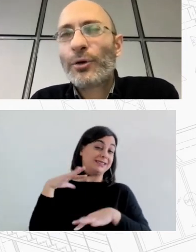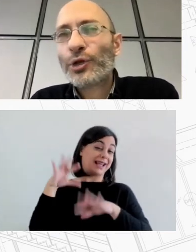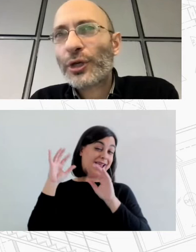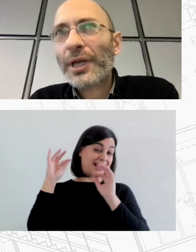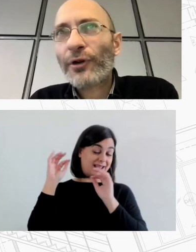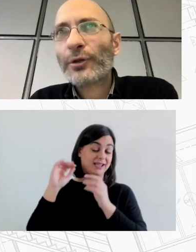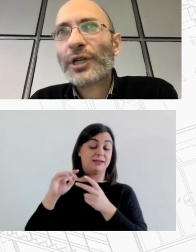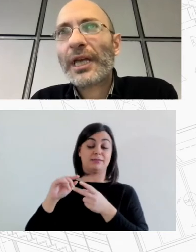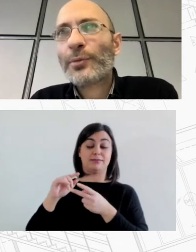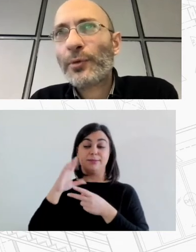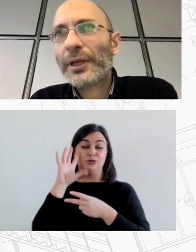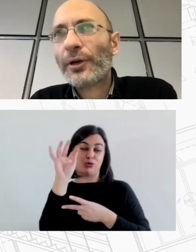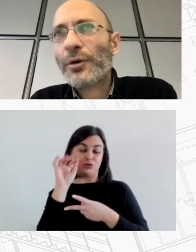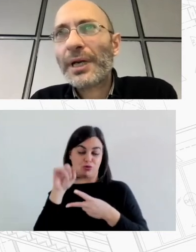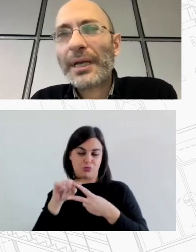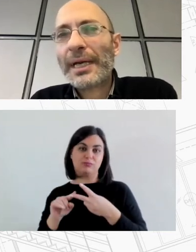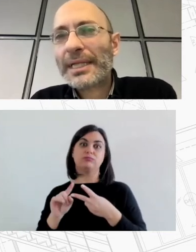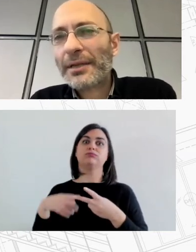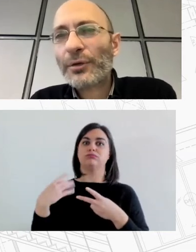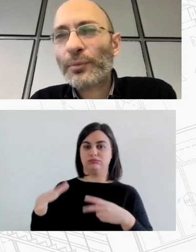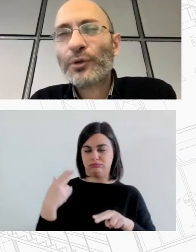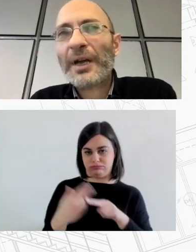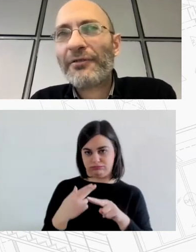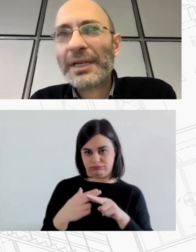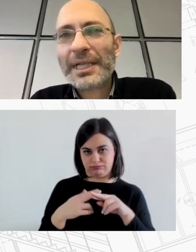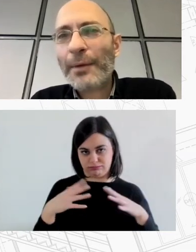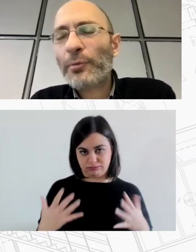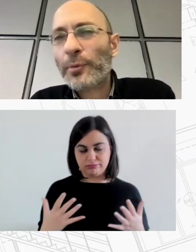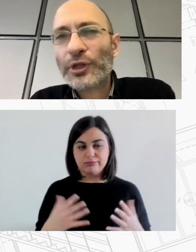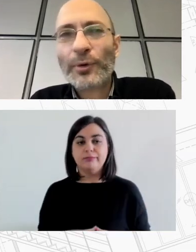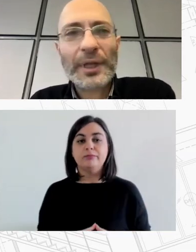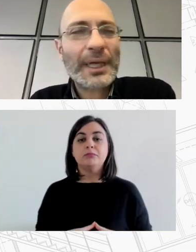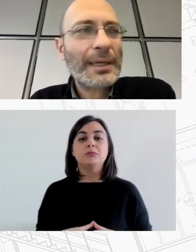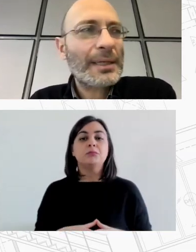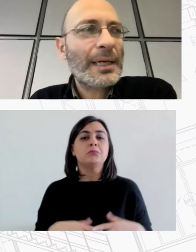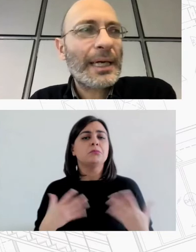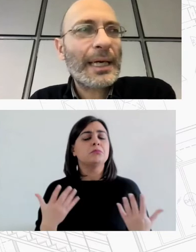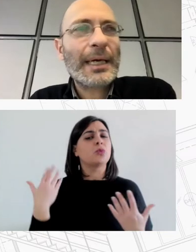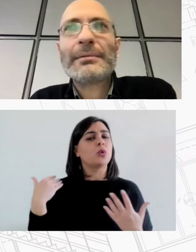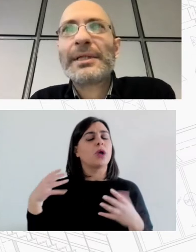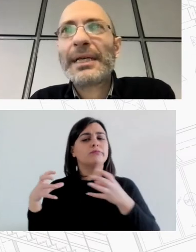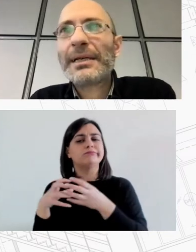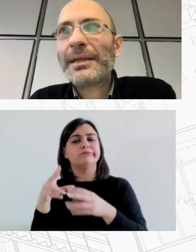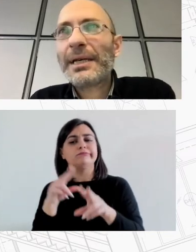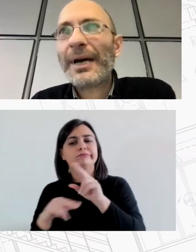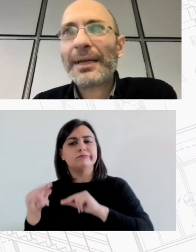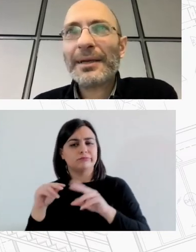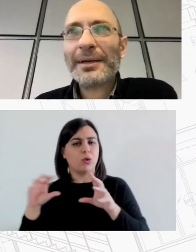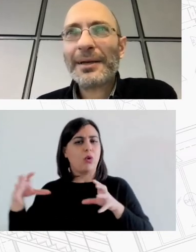Όσον σε ό,τι αφορά το σχεδιασμό πολιτικών ήταν ένα ζήτημα του πώς παρεμβαίνεις κάπου που όπως υπόθηκε δεν